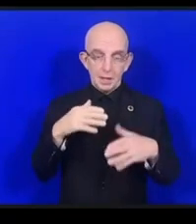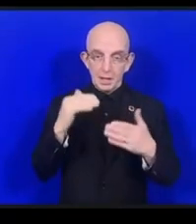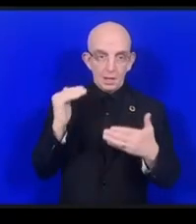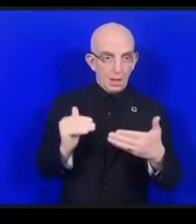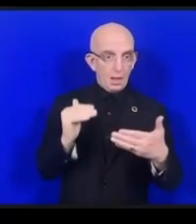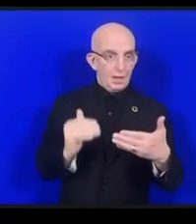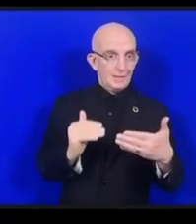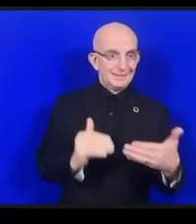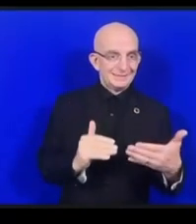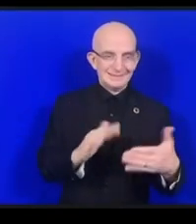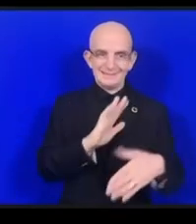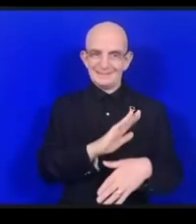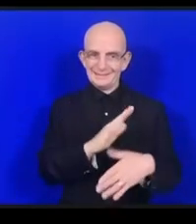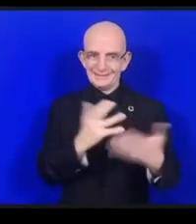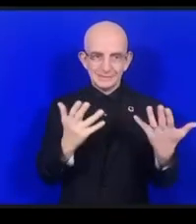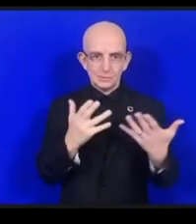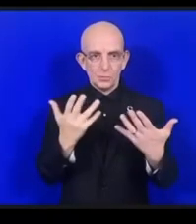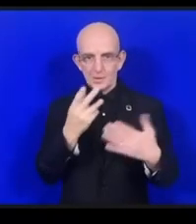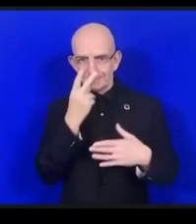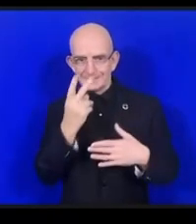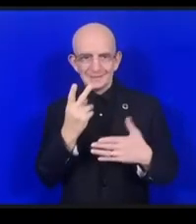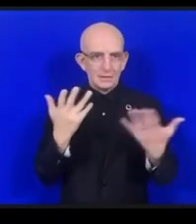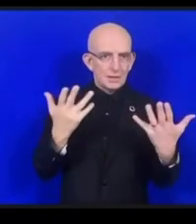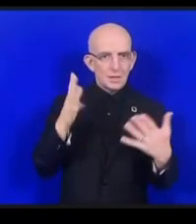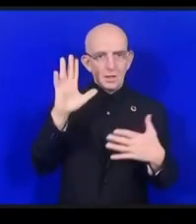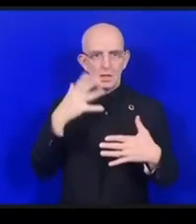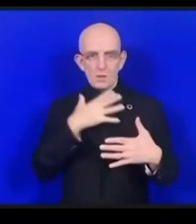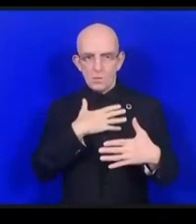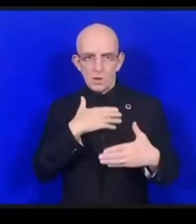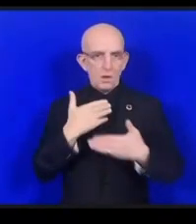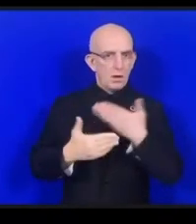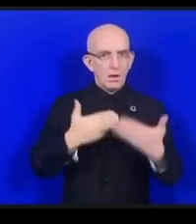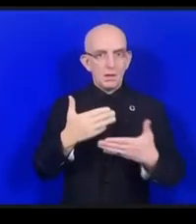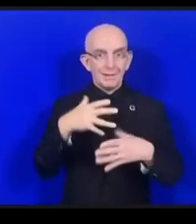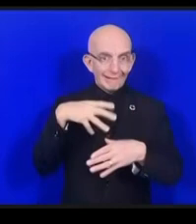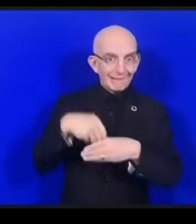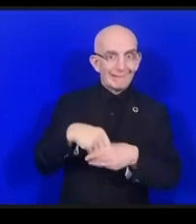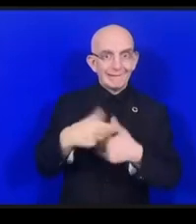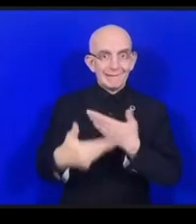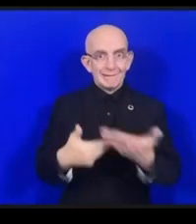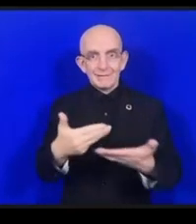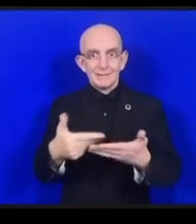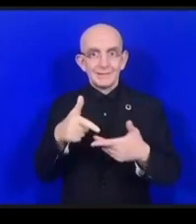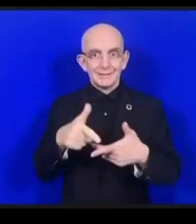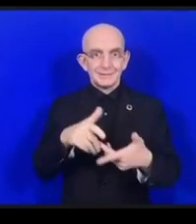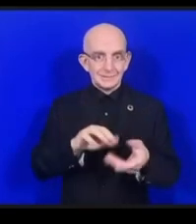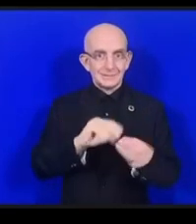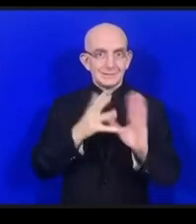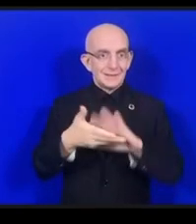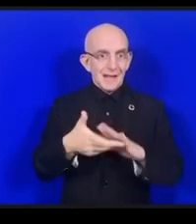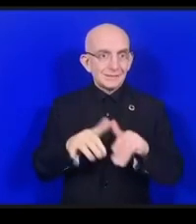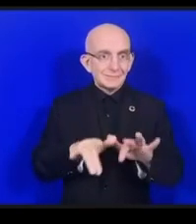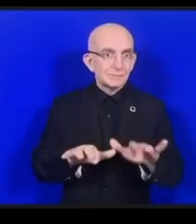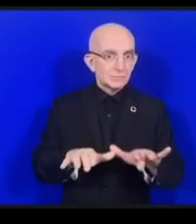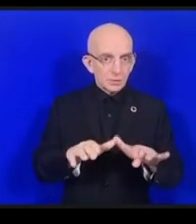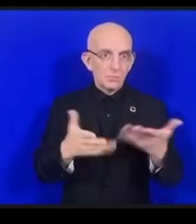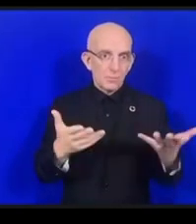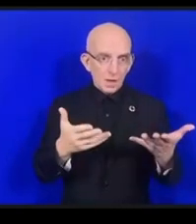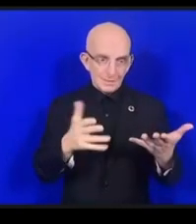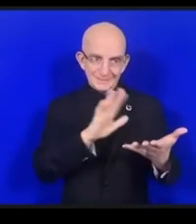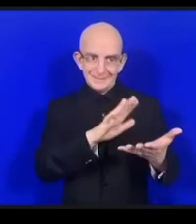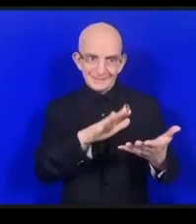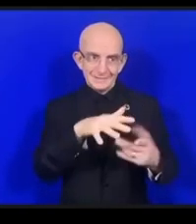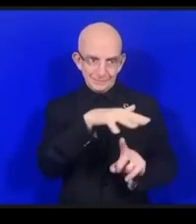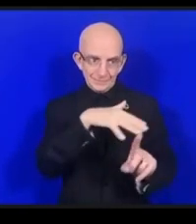この時代でインターネットを通してローカルコミュニティで積極的に参加する